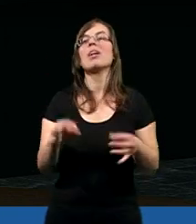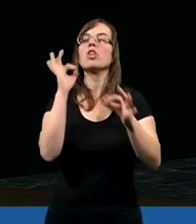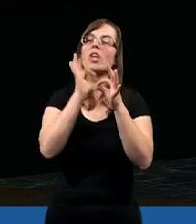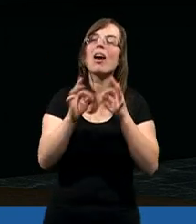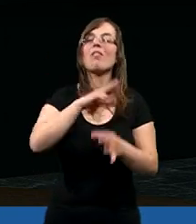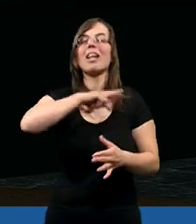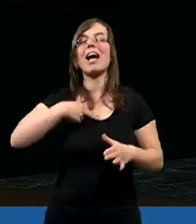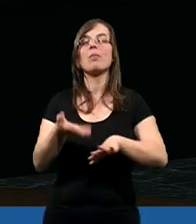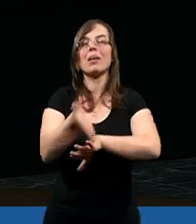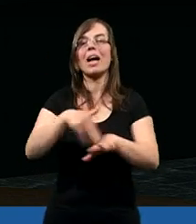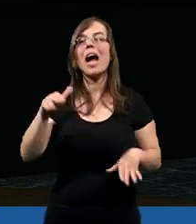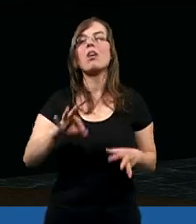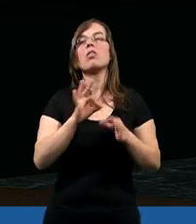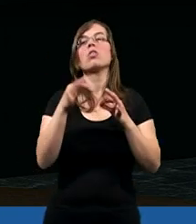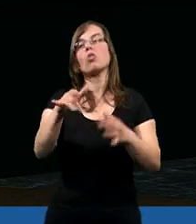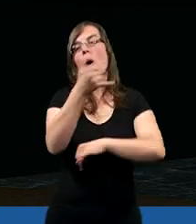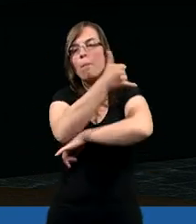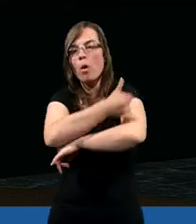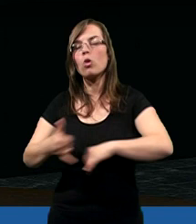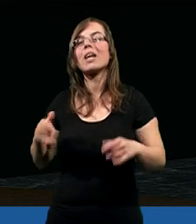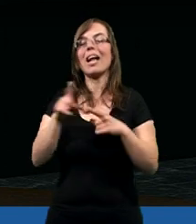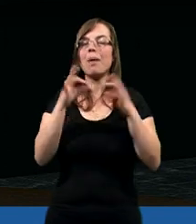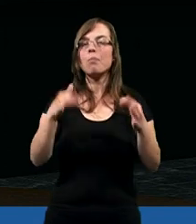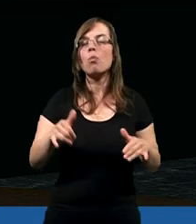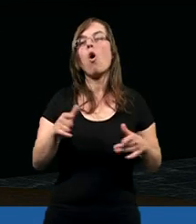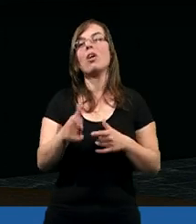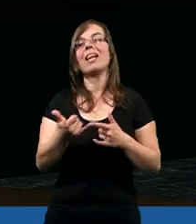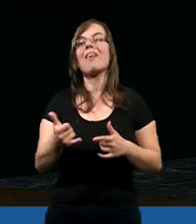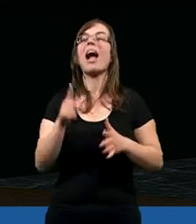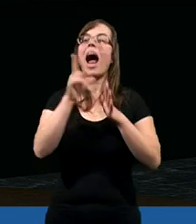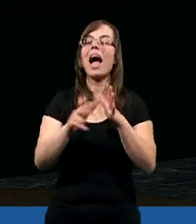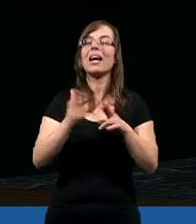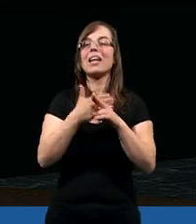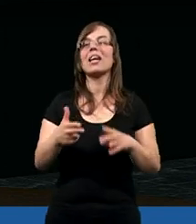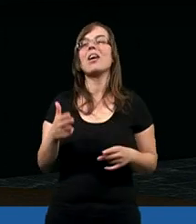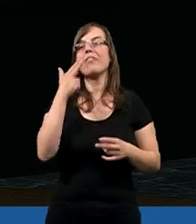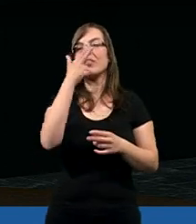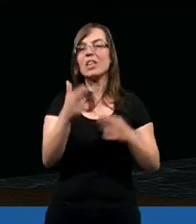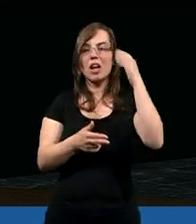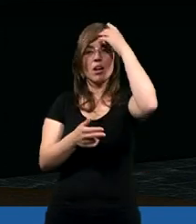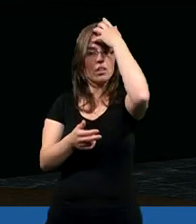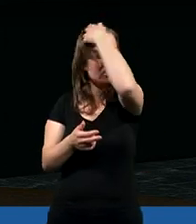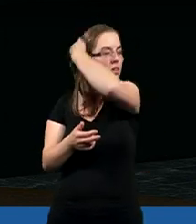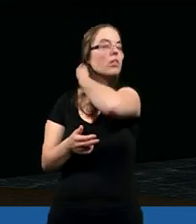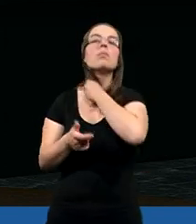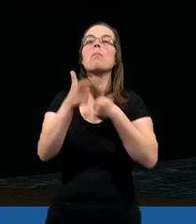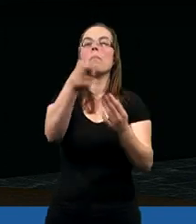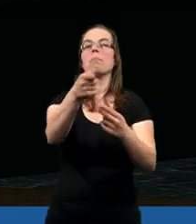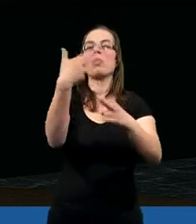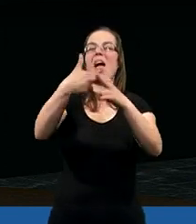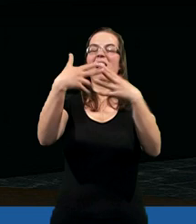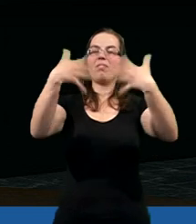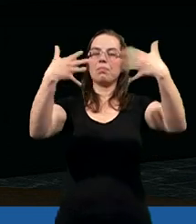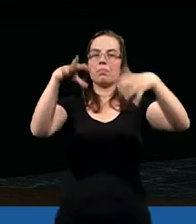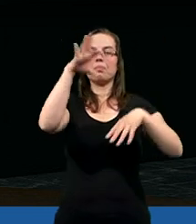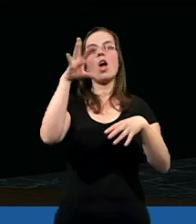Szczególnie w naszym kraju. Tutaj ja dzisiaj podkreślam to może, ale kiedy otwieram telewizor i